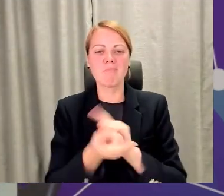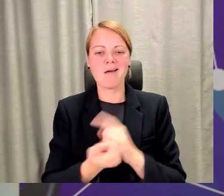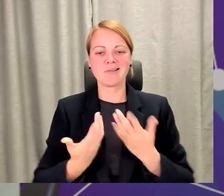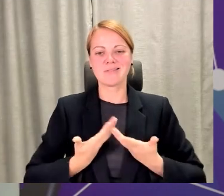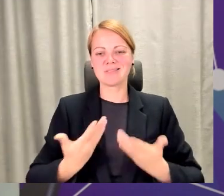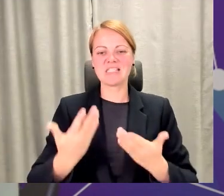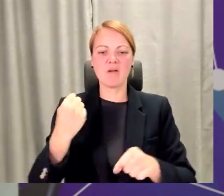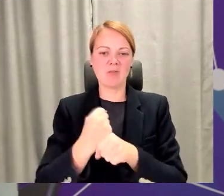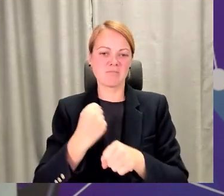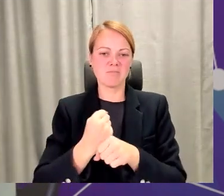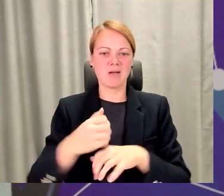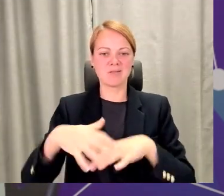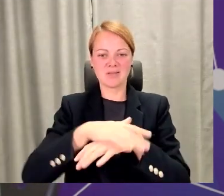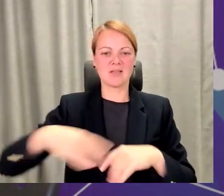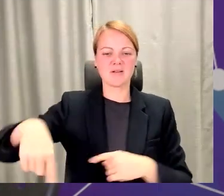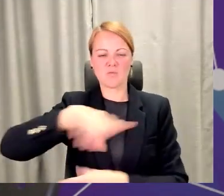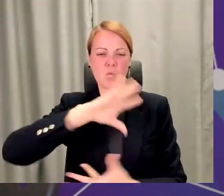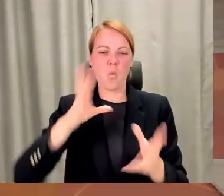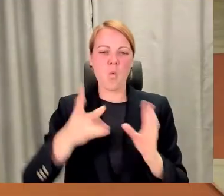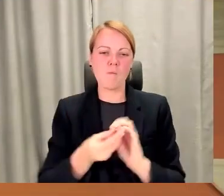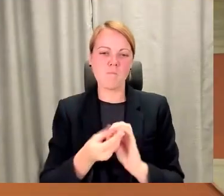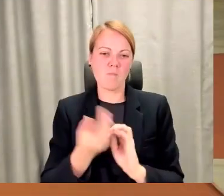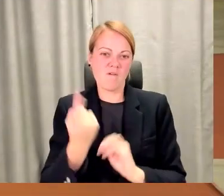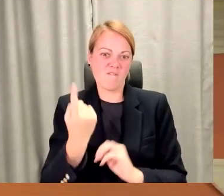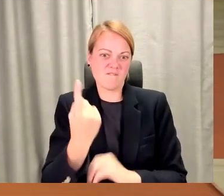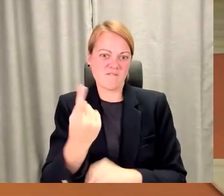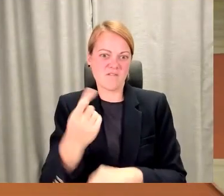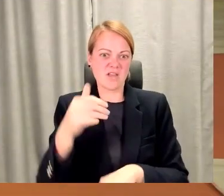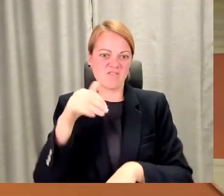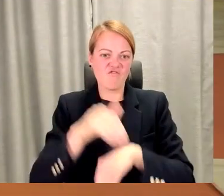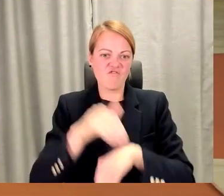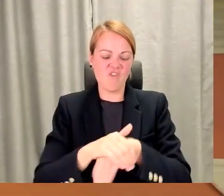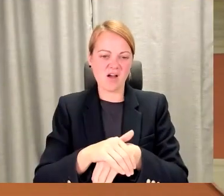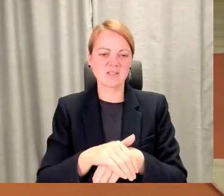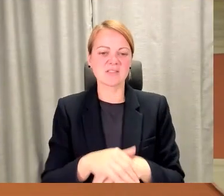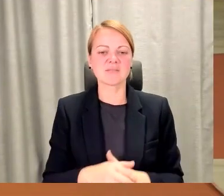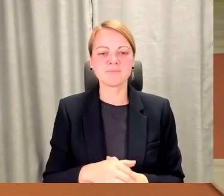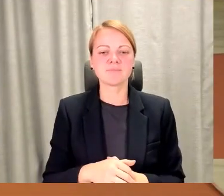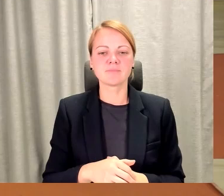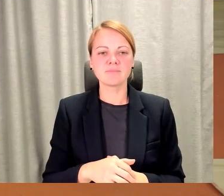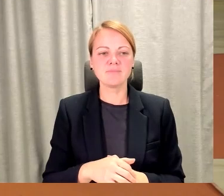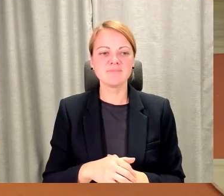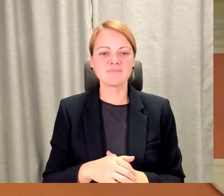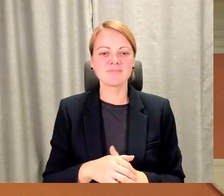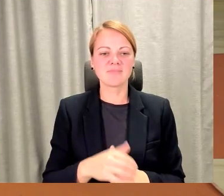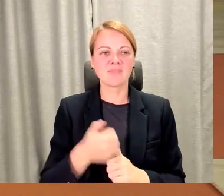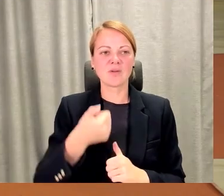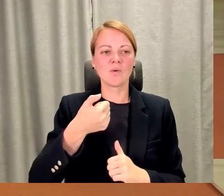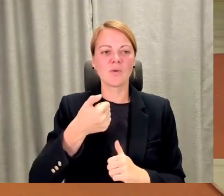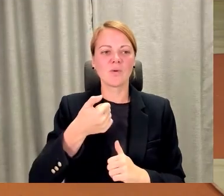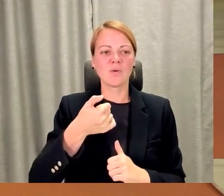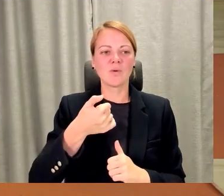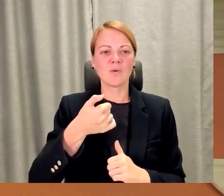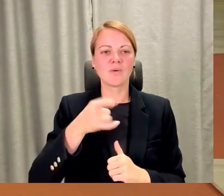viens fakts jau ir būtisks. Ok, paldies. Jā, Ana? Es varbūt jāguvien brīkst. Jā, jā, Jā, iespējas